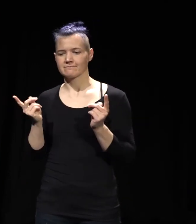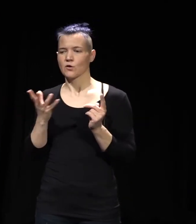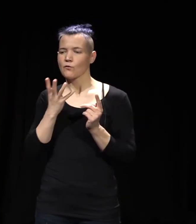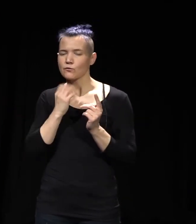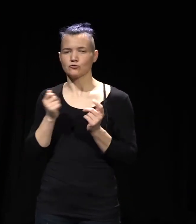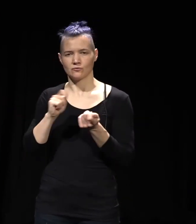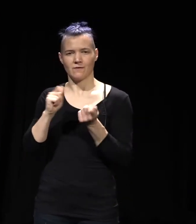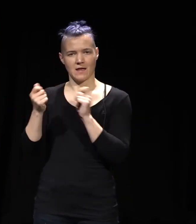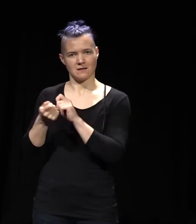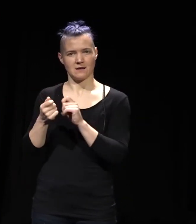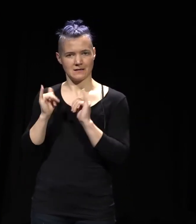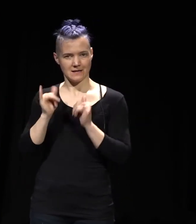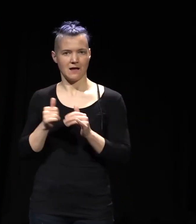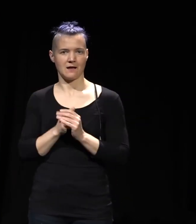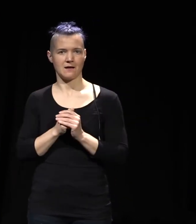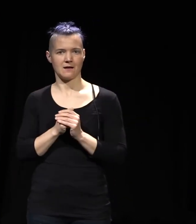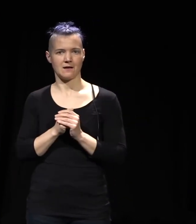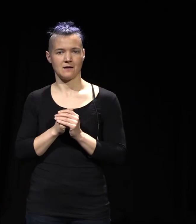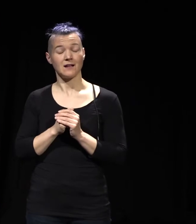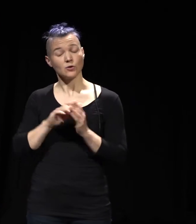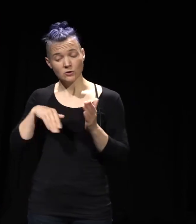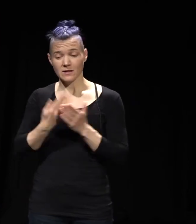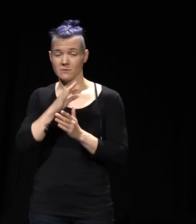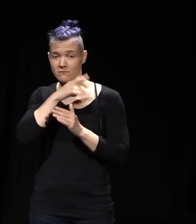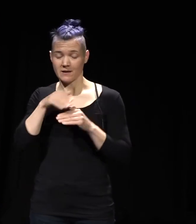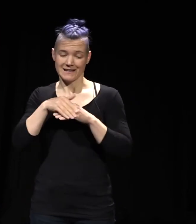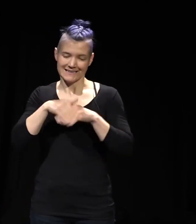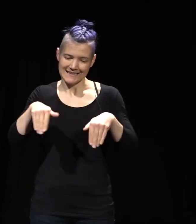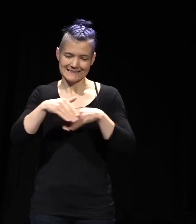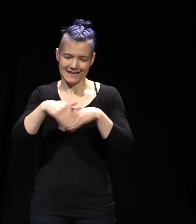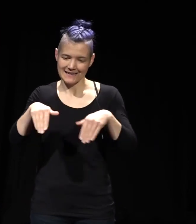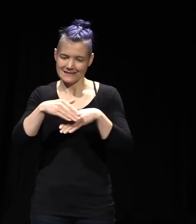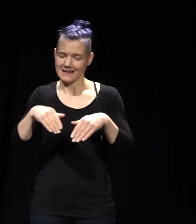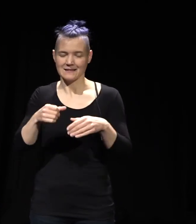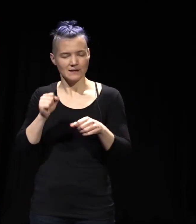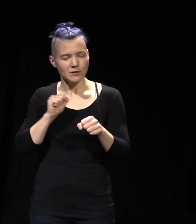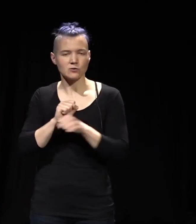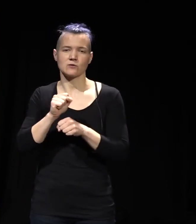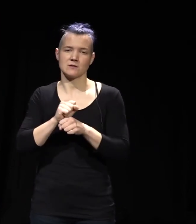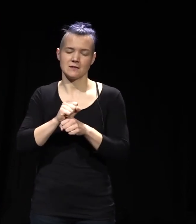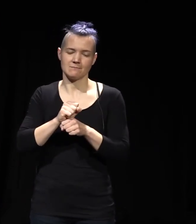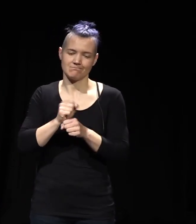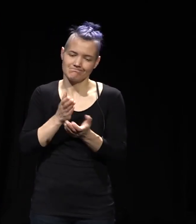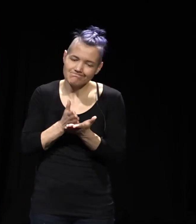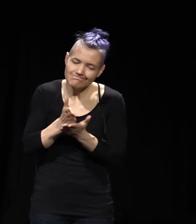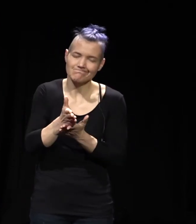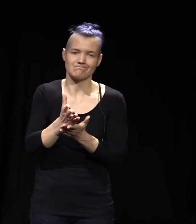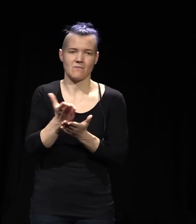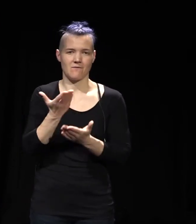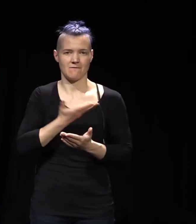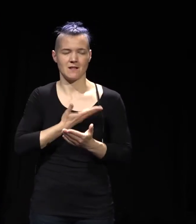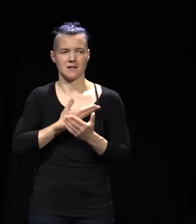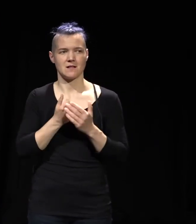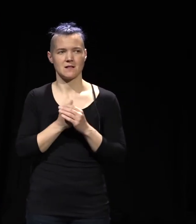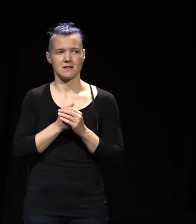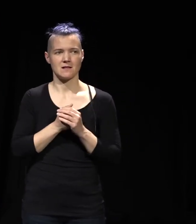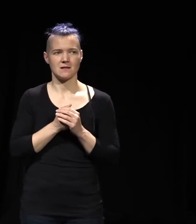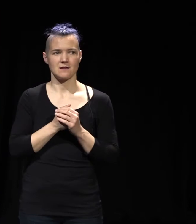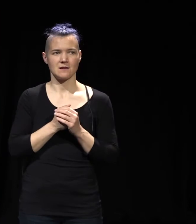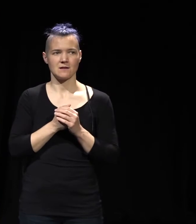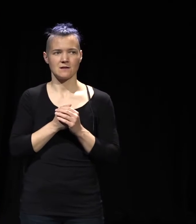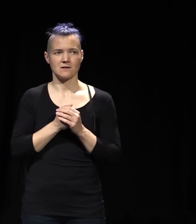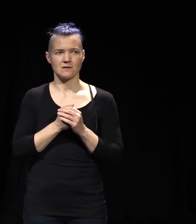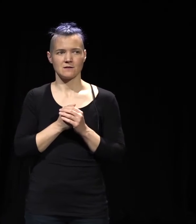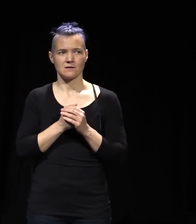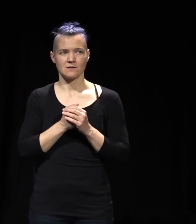Weg machen, wo es viele Hürden gibt und viele Unbekannten und auch wirklich nachhaltig daran arbeiten und nicht so, das ist jetzt gerade und vogue und jetzt sozusagen